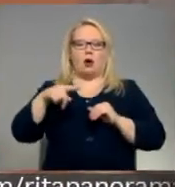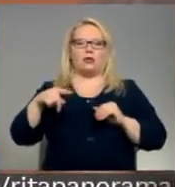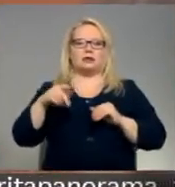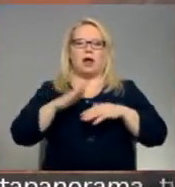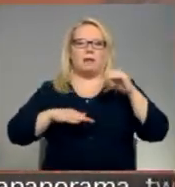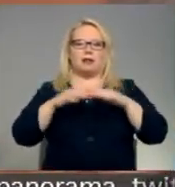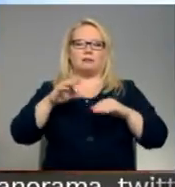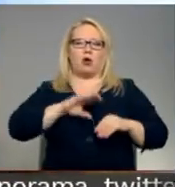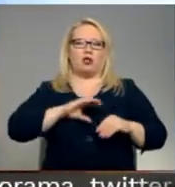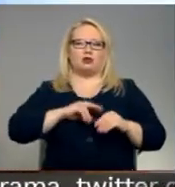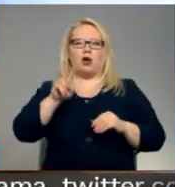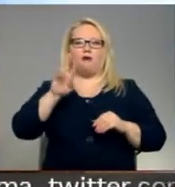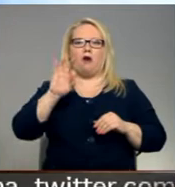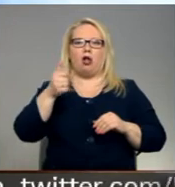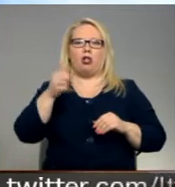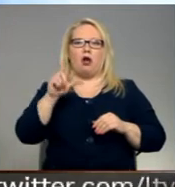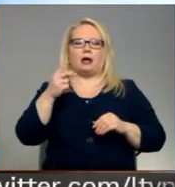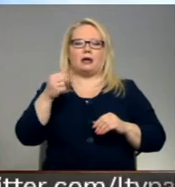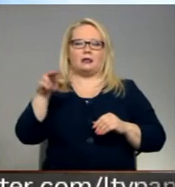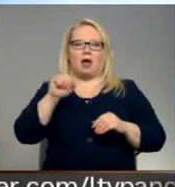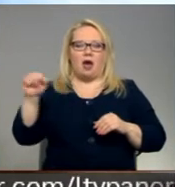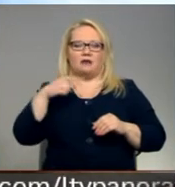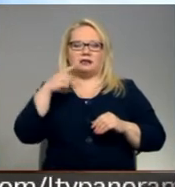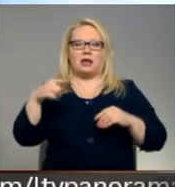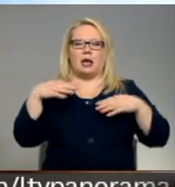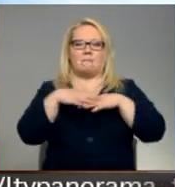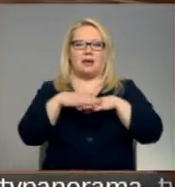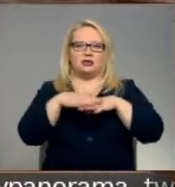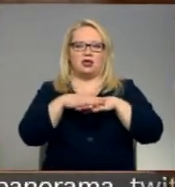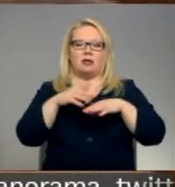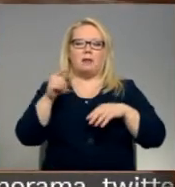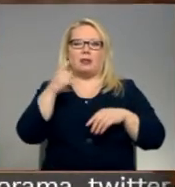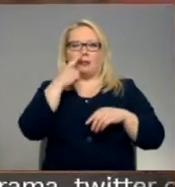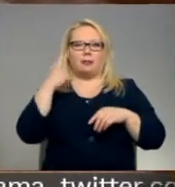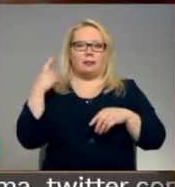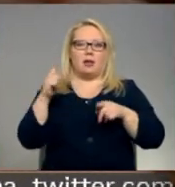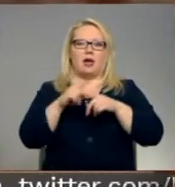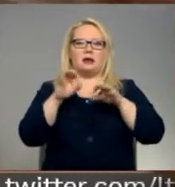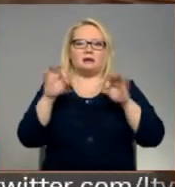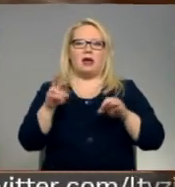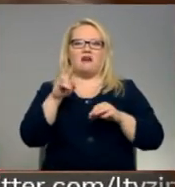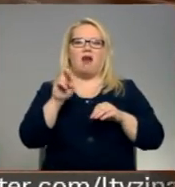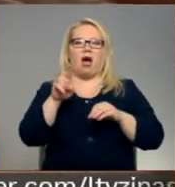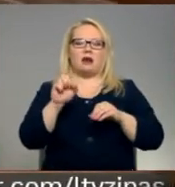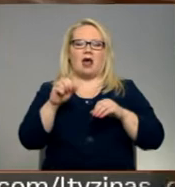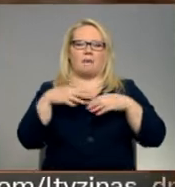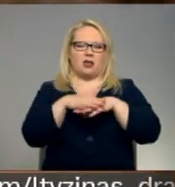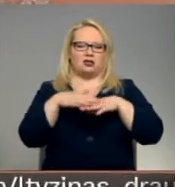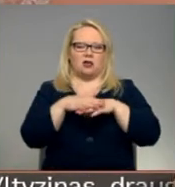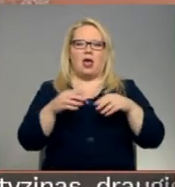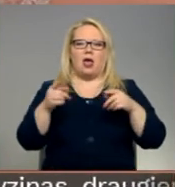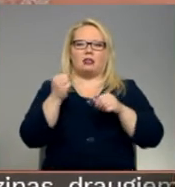koledžā Vologdā. Pamatā viņa pins saka bez mežģīnes, bet nesen pievērs uzmanību arī vāra mežģīnēm. Darbs ir